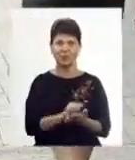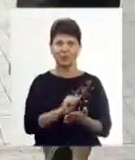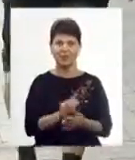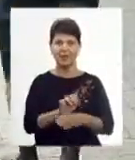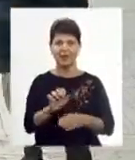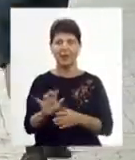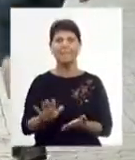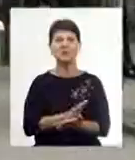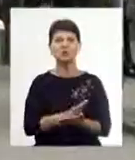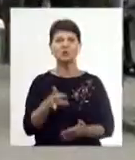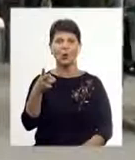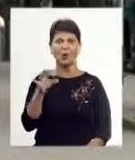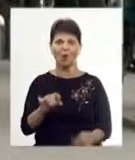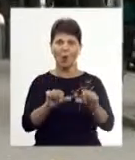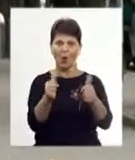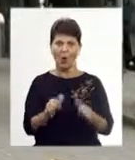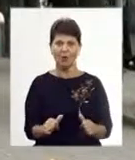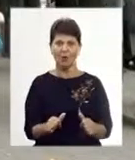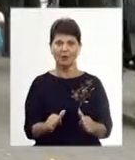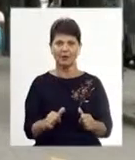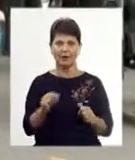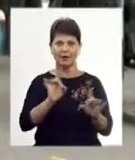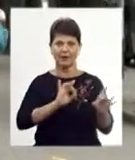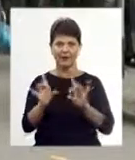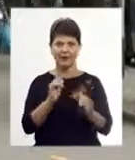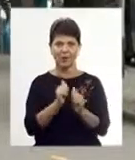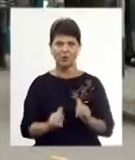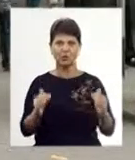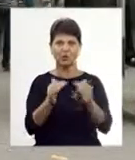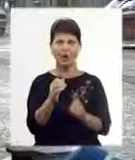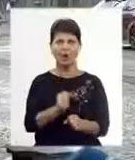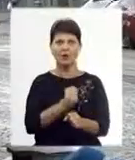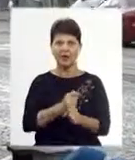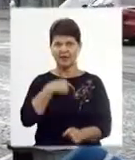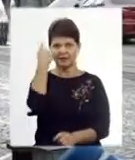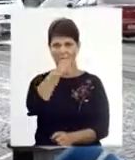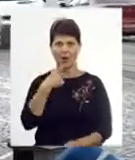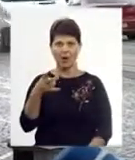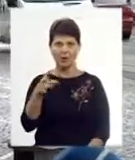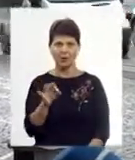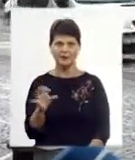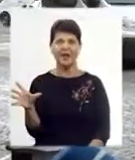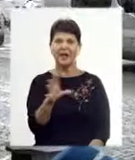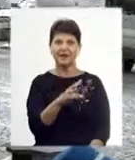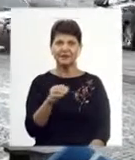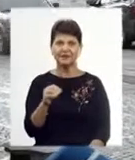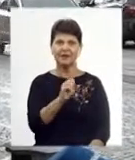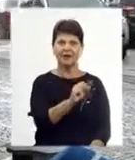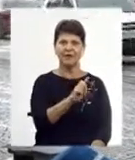виготовлять безкоштовно. Оформлення об'ємної реклами для кожного будинку розробляють індивідуально. Всі літери на